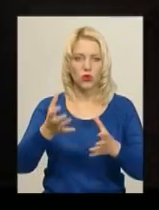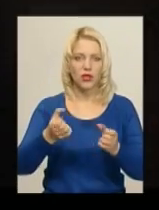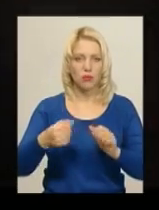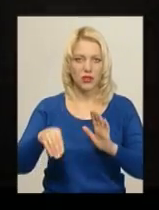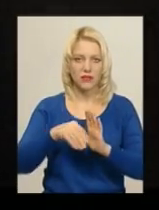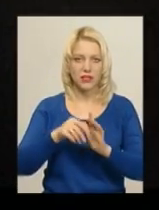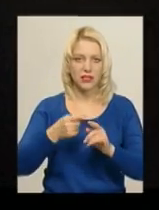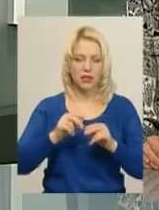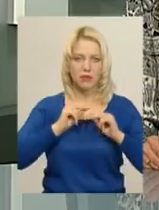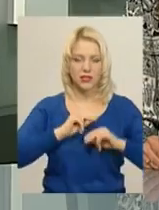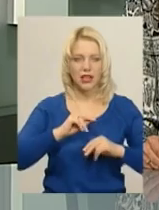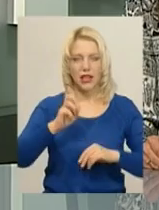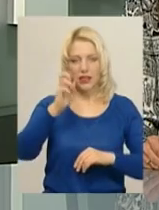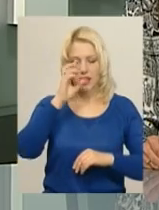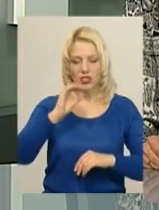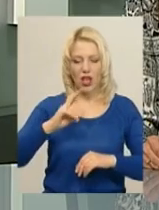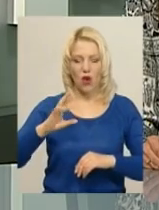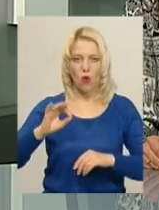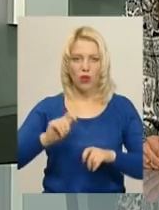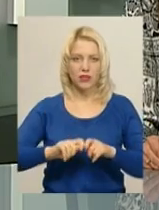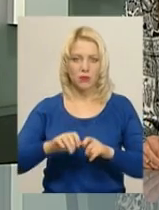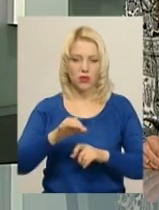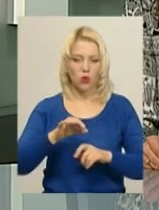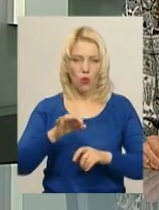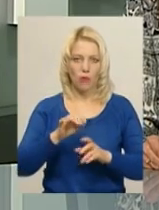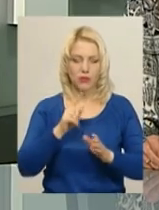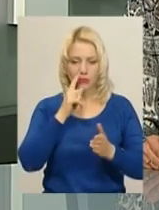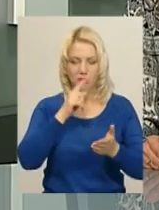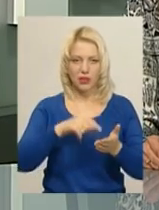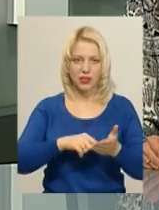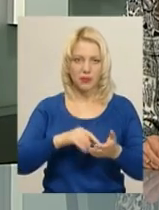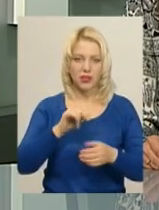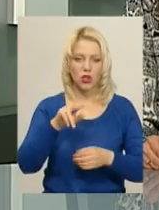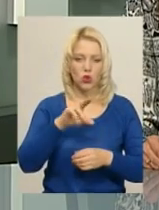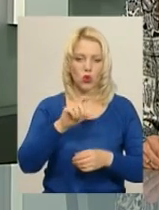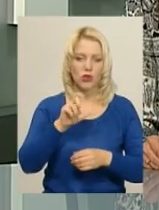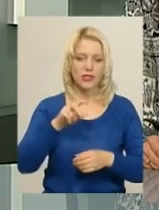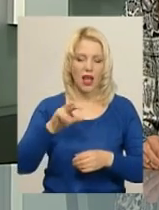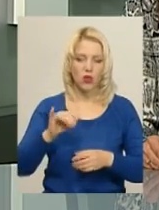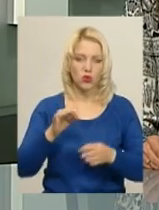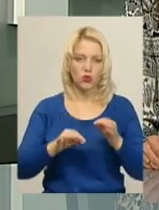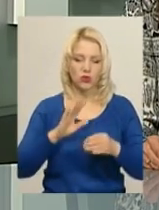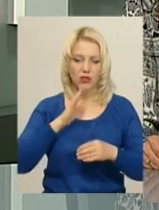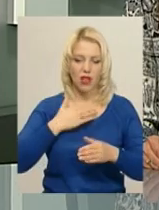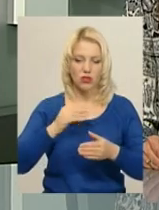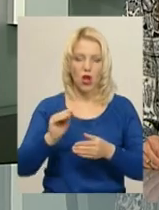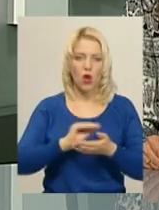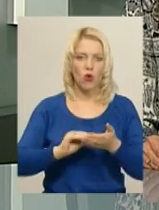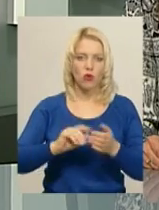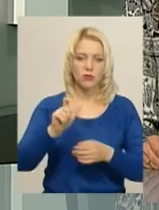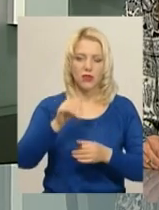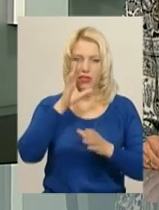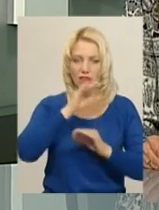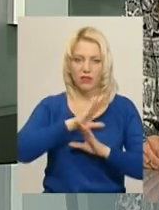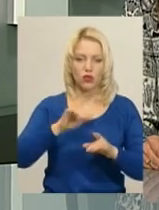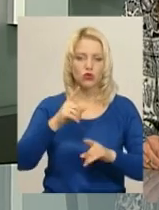Це працівник Держекоінспекції області. Потрапити до зали суду нашому кореспонденту не вдалося, тому що адвокат